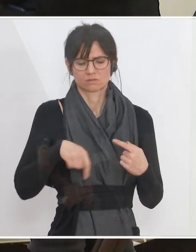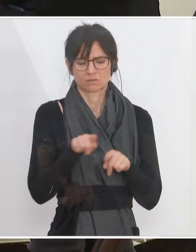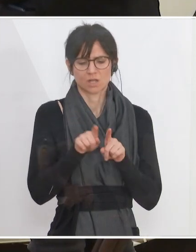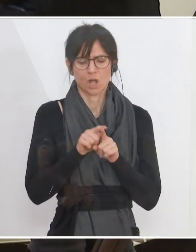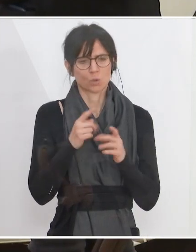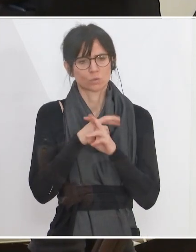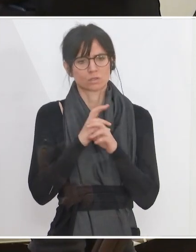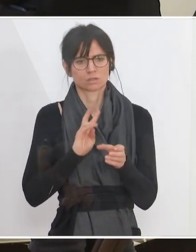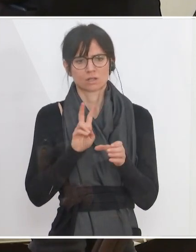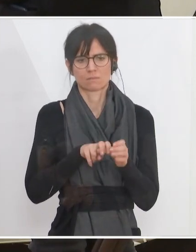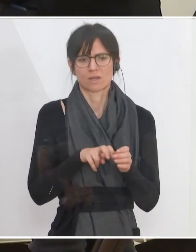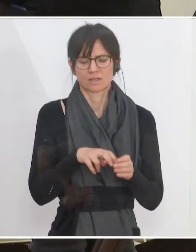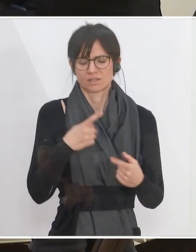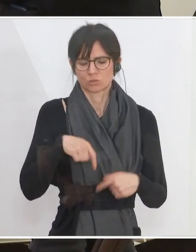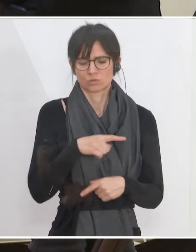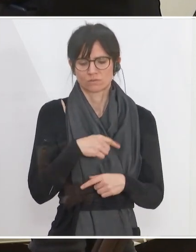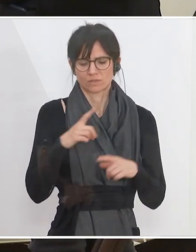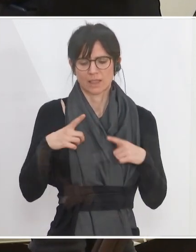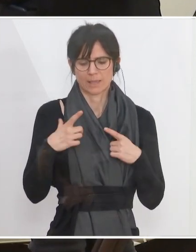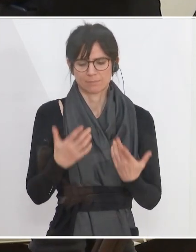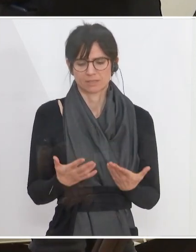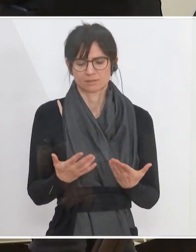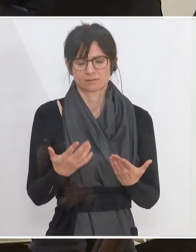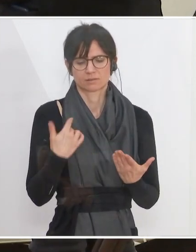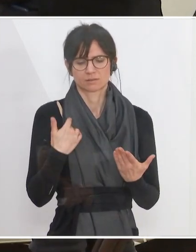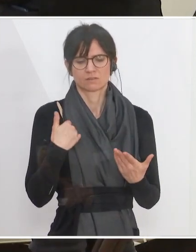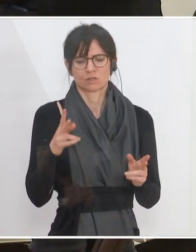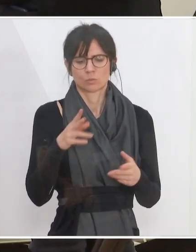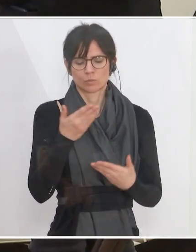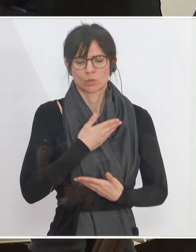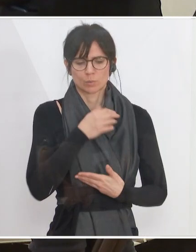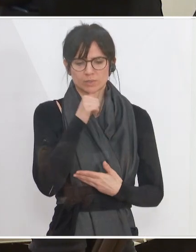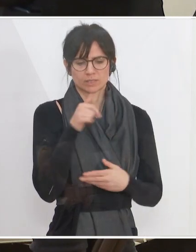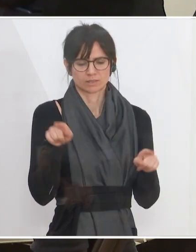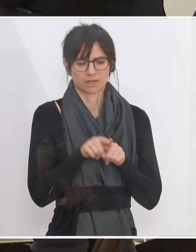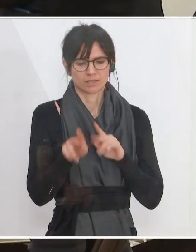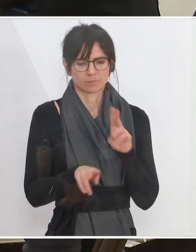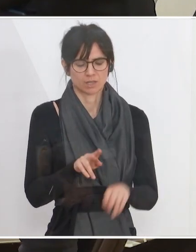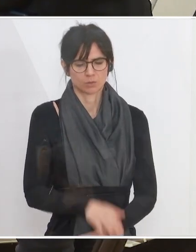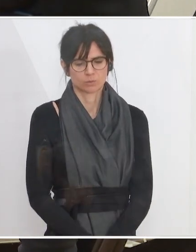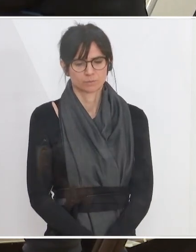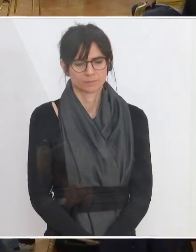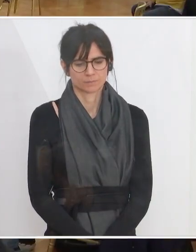Landes. Wir leben nicht in anderes Land. Warum bekommen wir gleiche Behandlung für andere Medien?